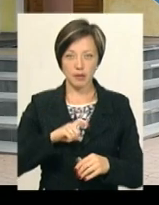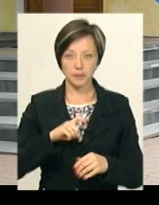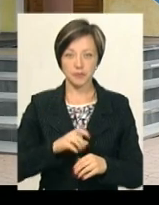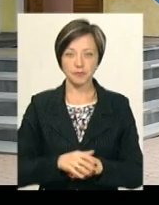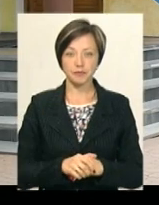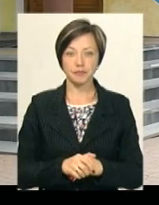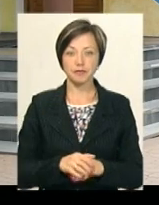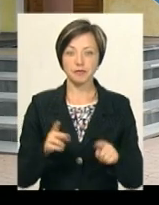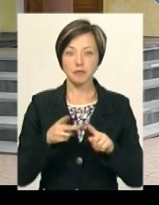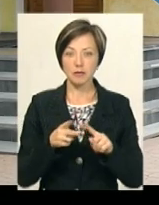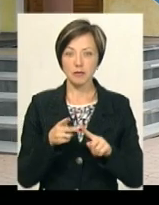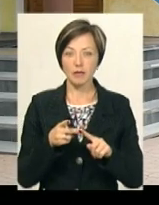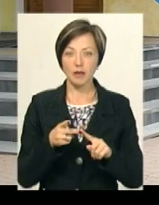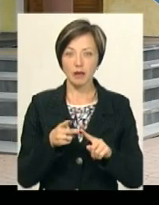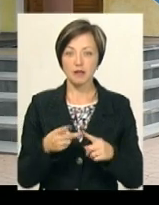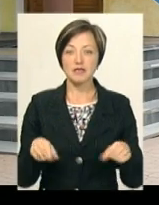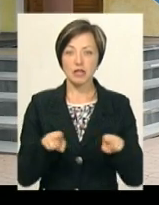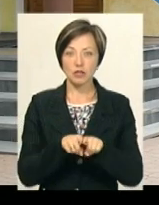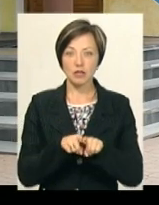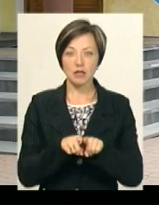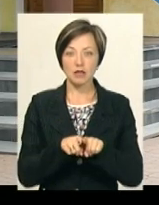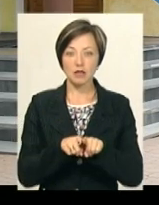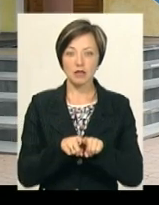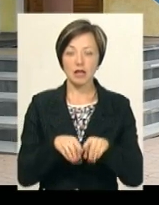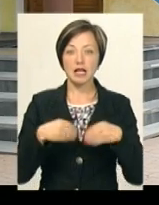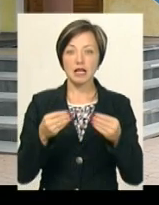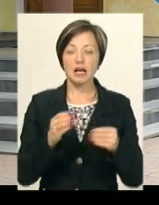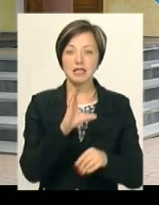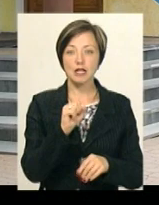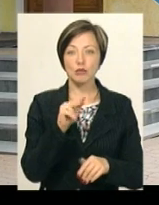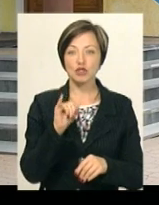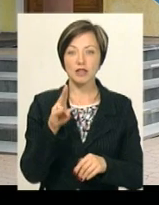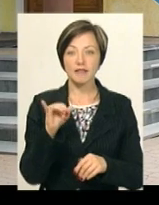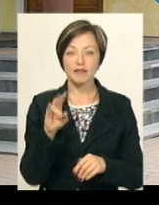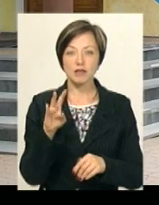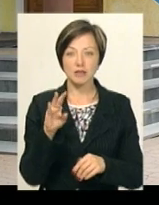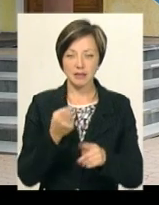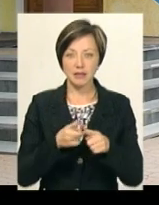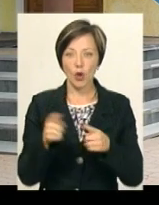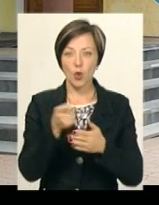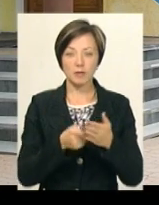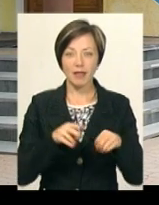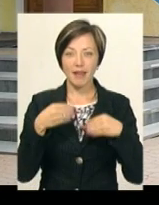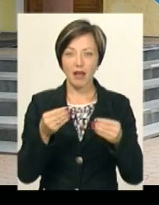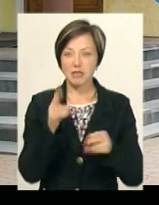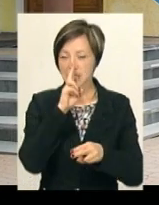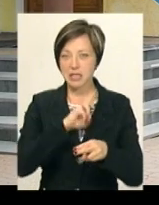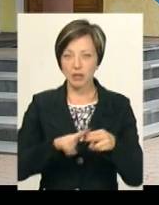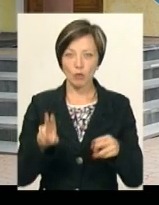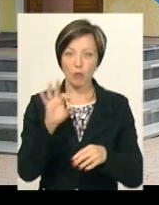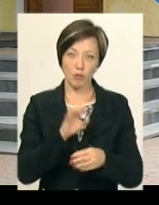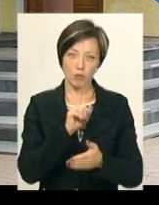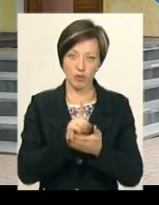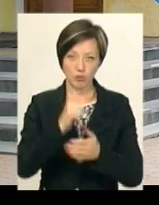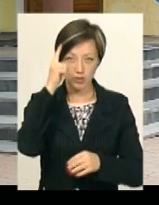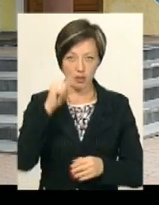І, по-друге, все ж таки, не десь самчиківському розпису зникнути. Бо про нього мають